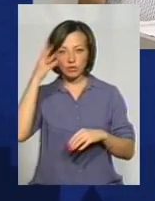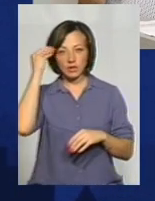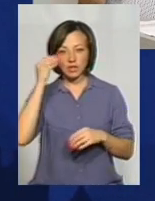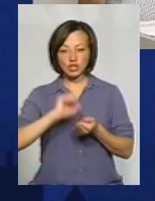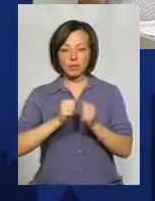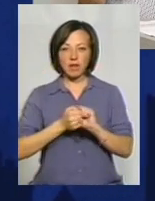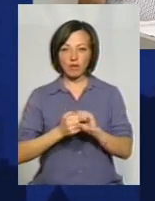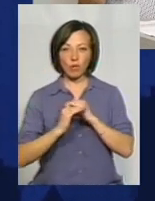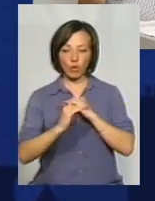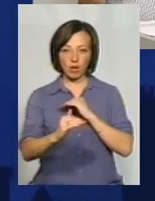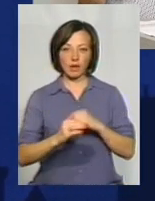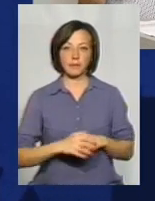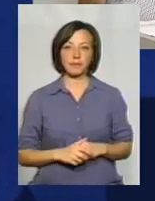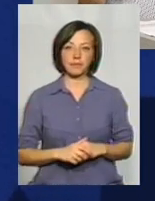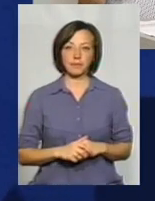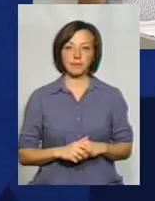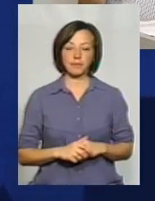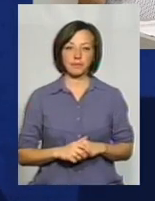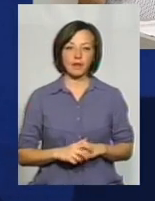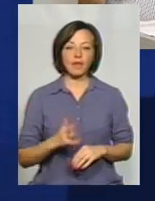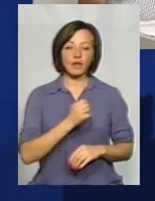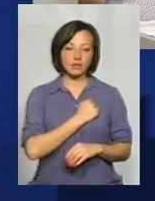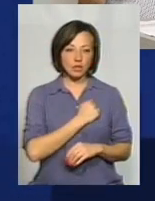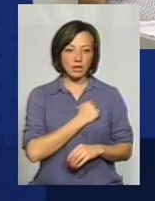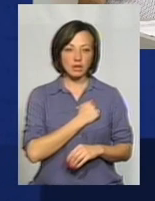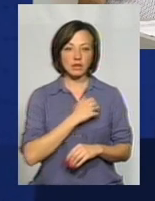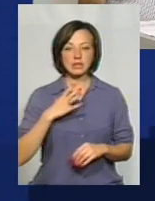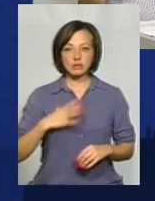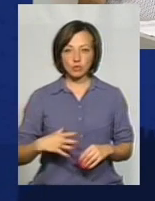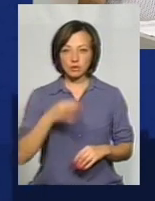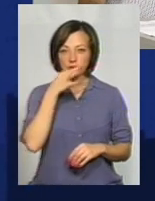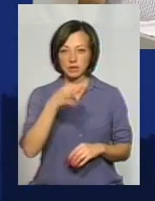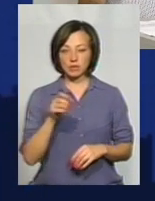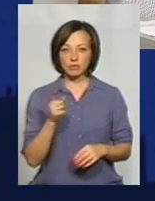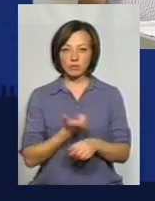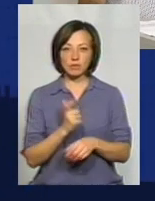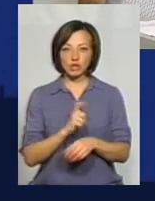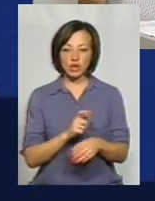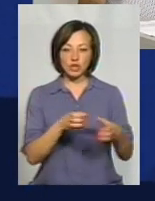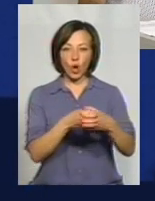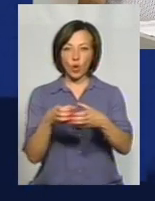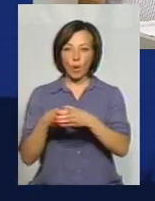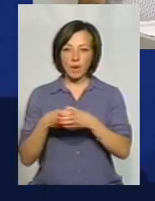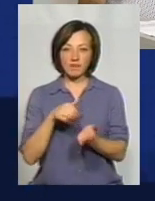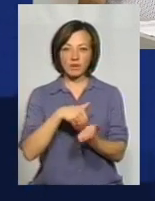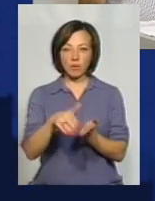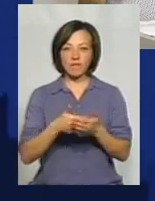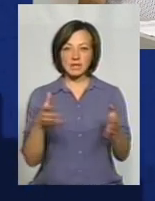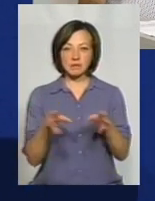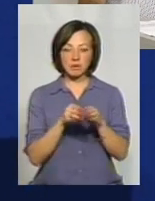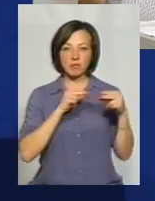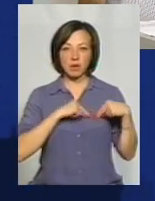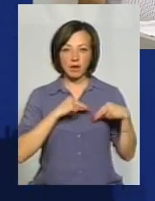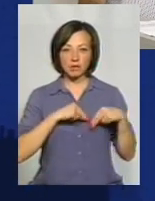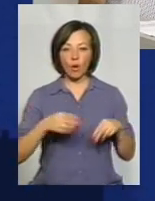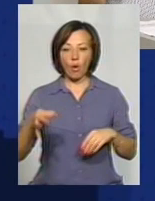щебеневого покриття. На жаль, змушені контактувати, що більшість громад відмовилась від співпраці